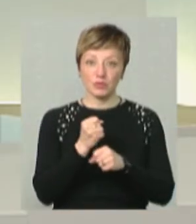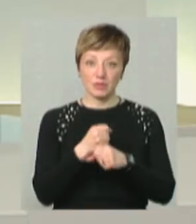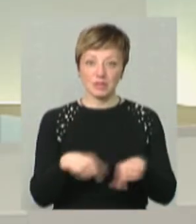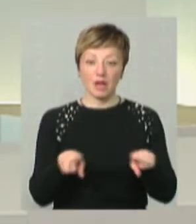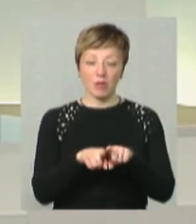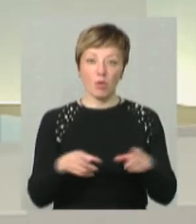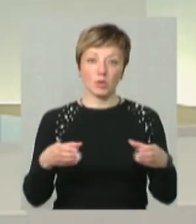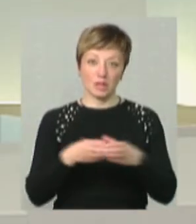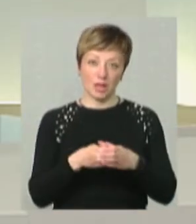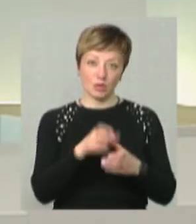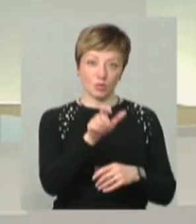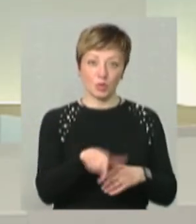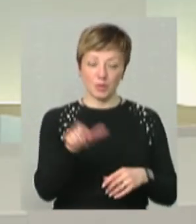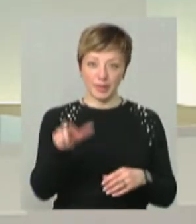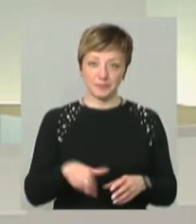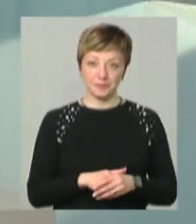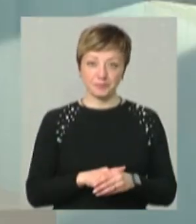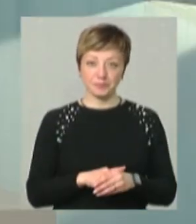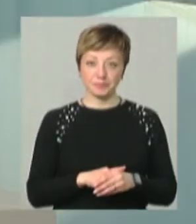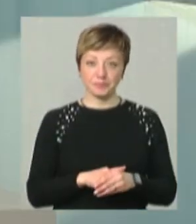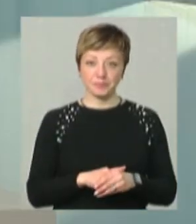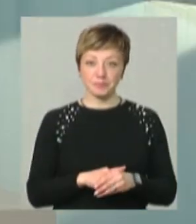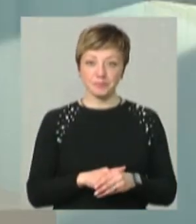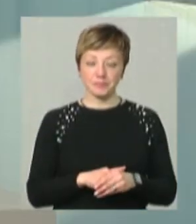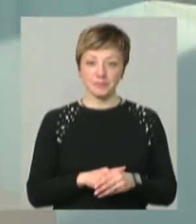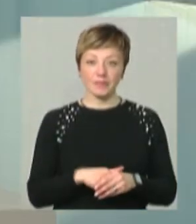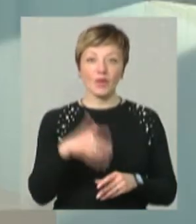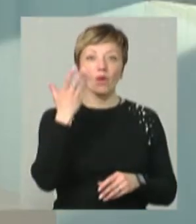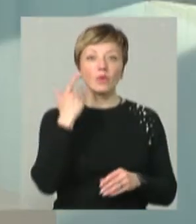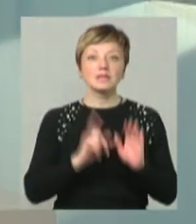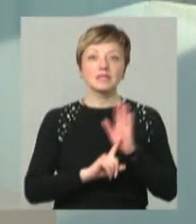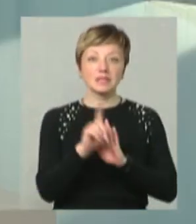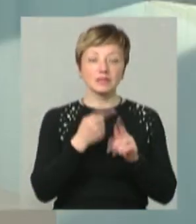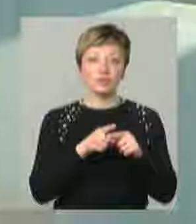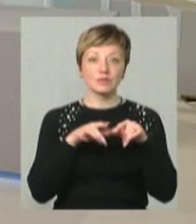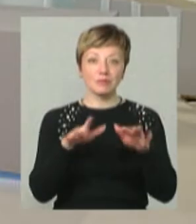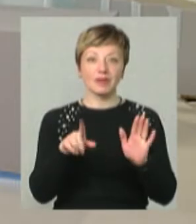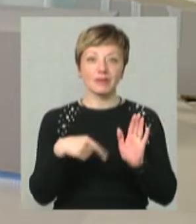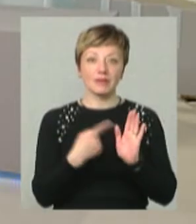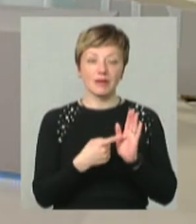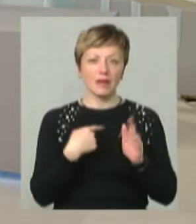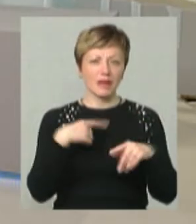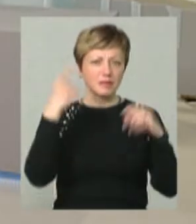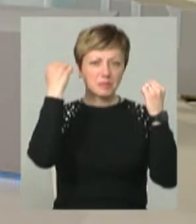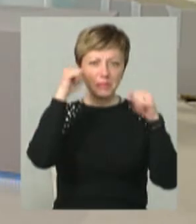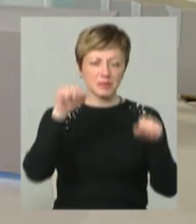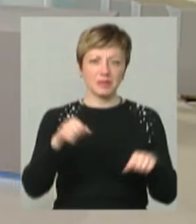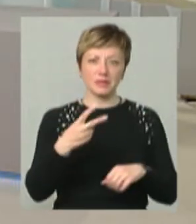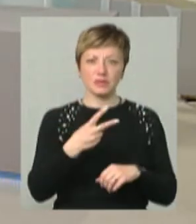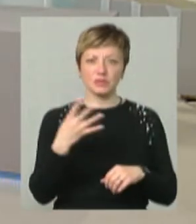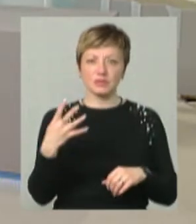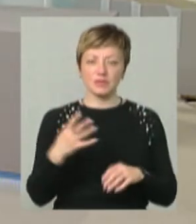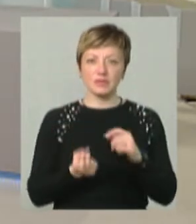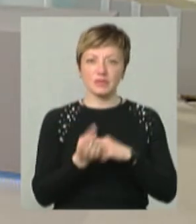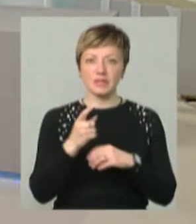таким контингентом людей. Коли взяли за цю справу? Я навіть не пам'ятаю, якщо 24-го